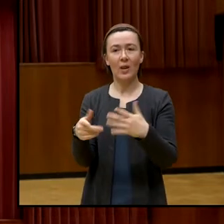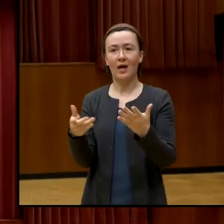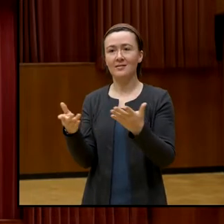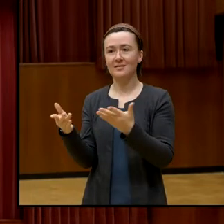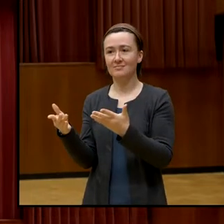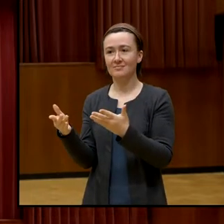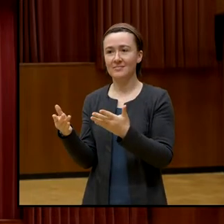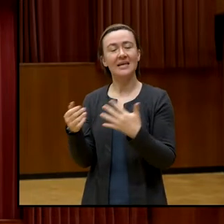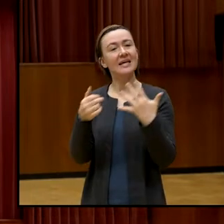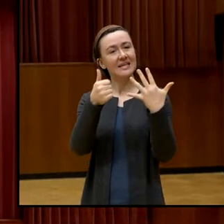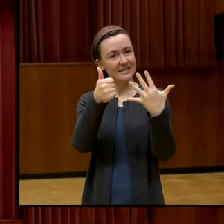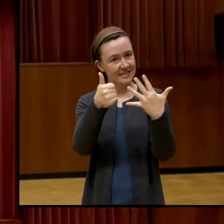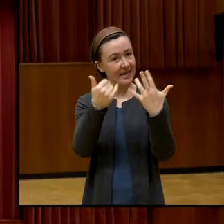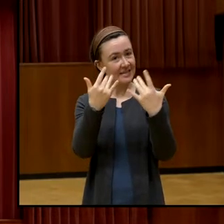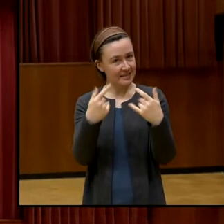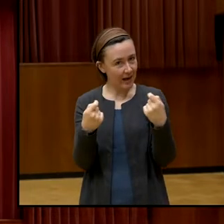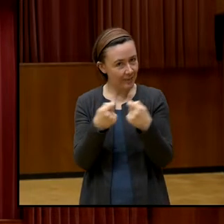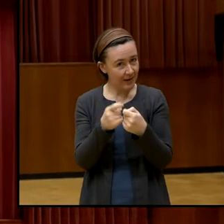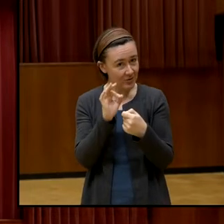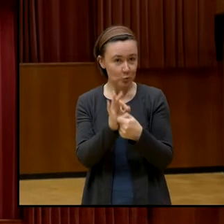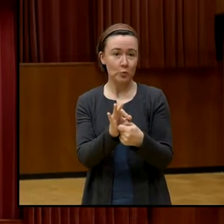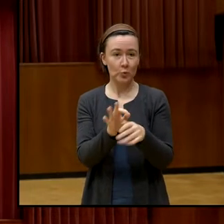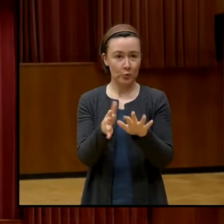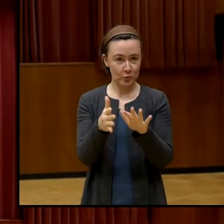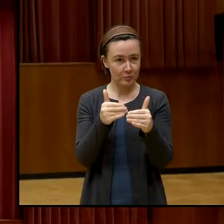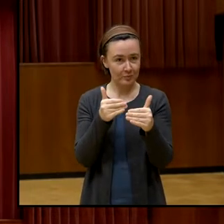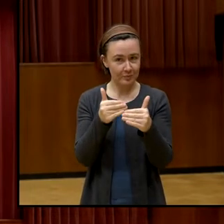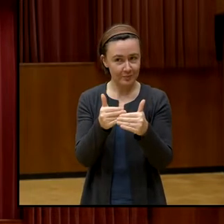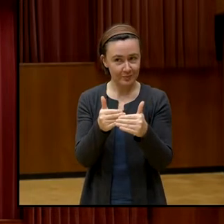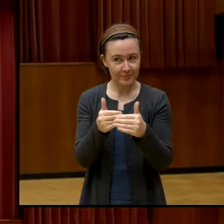600... 6 ist ja schon eine gute Zahl. Da kommen wir schon hin.